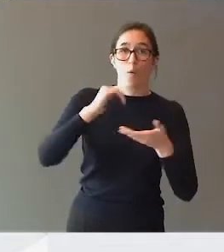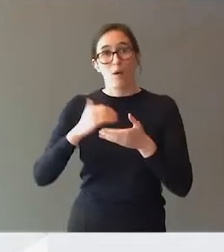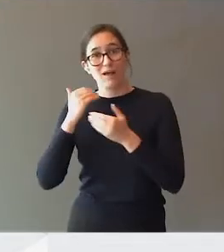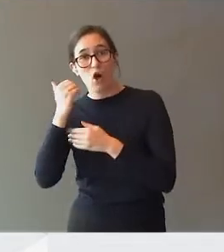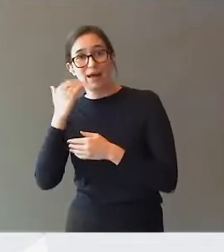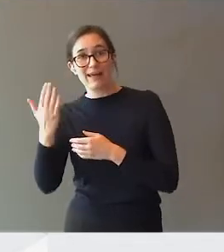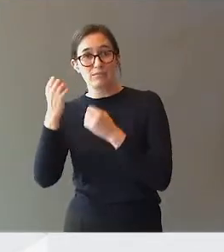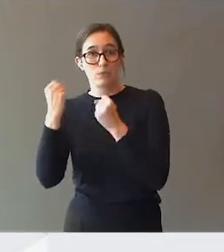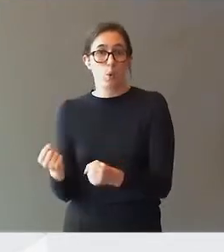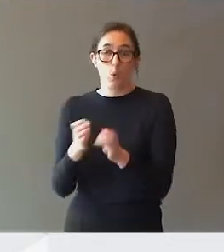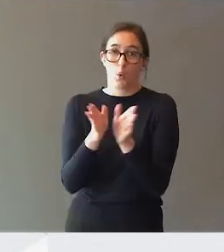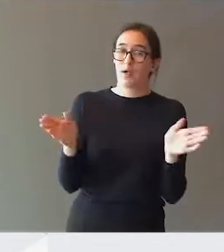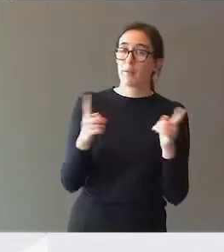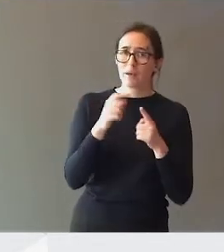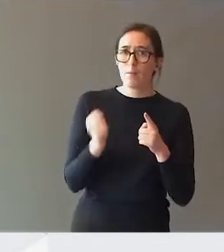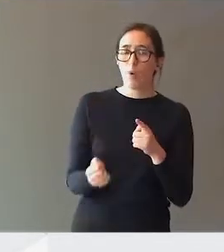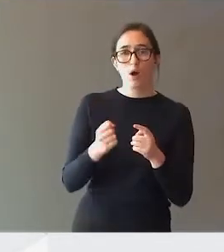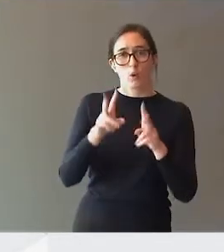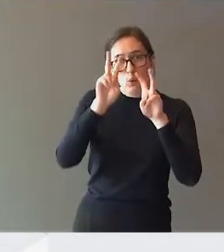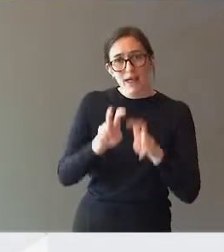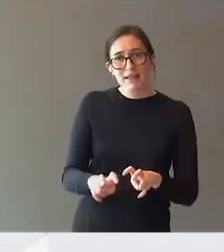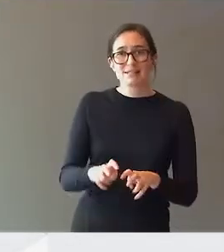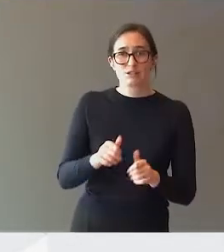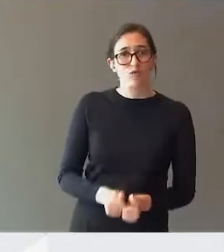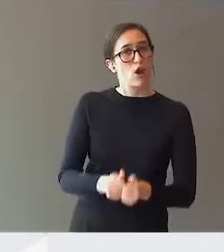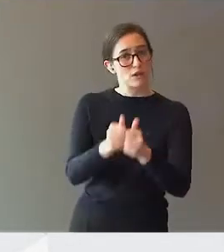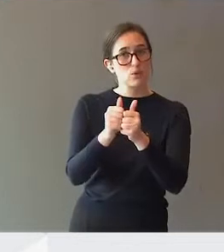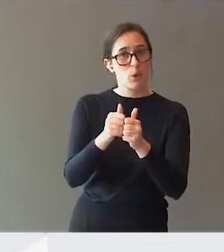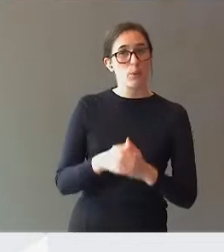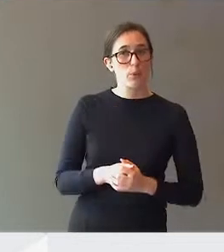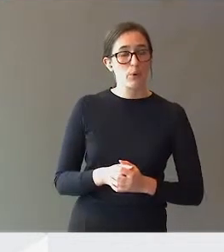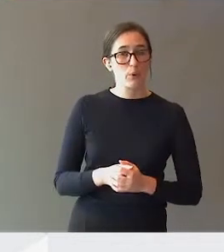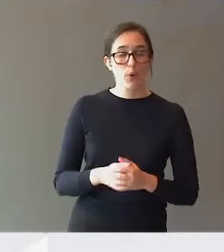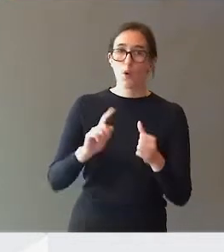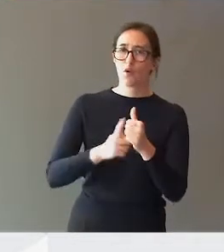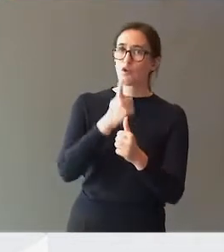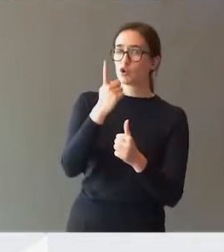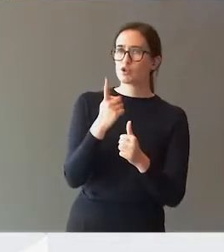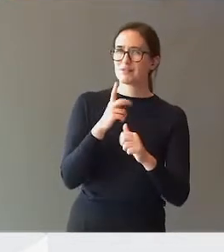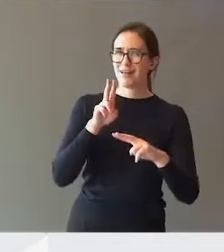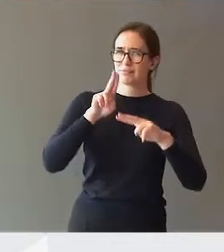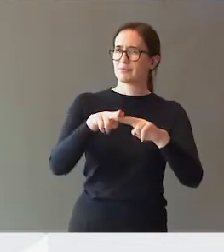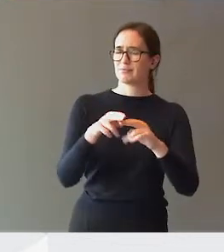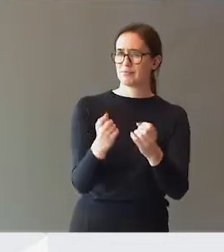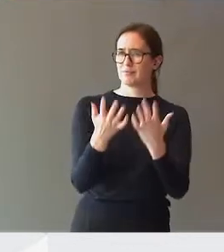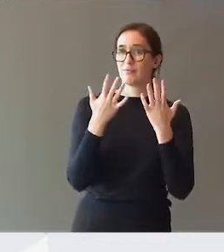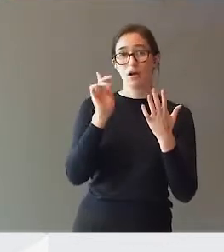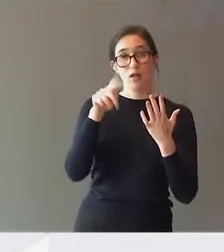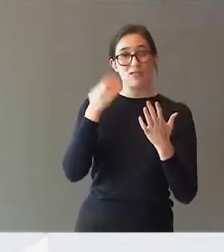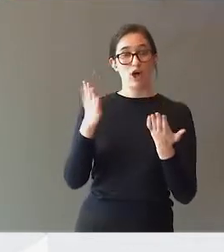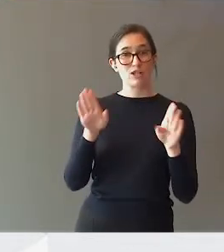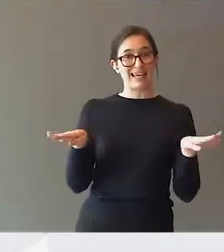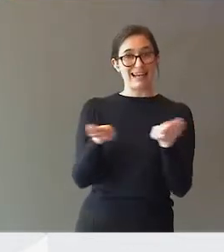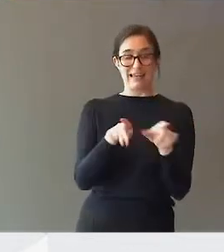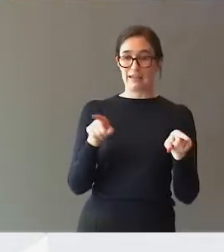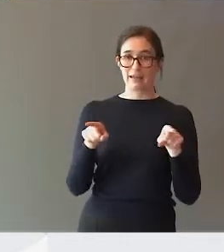grad. Men det må utredes og det må oppfølges. Og de første tegnene er kanskje ganske like. Så